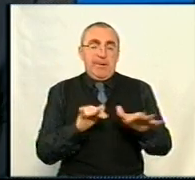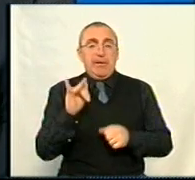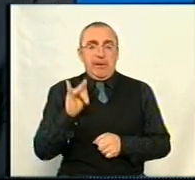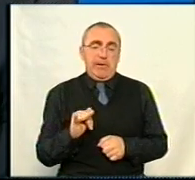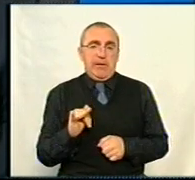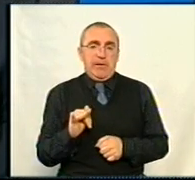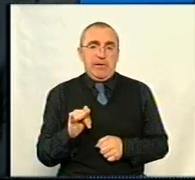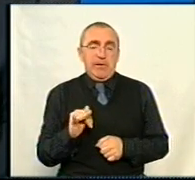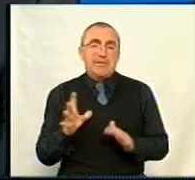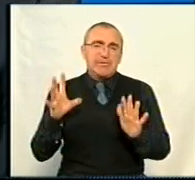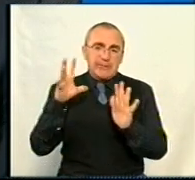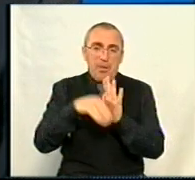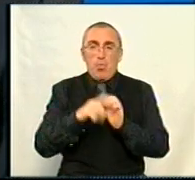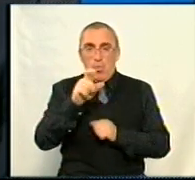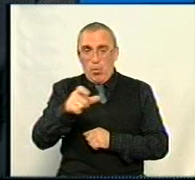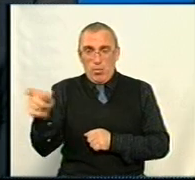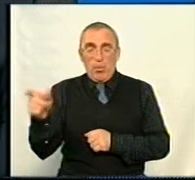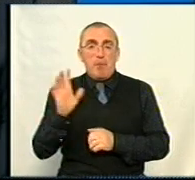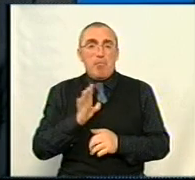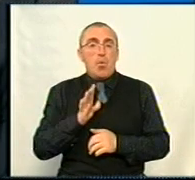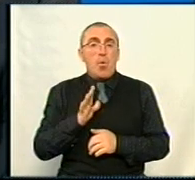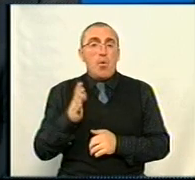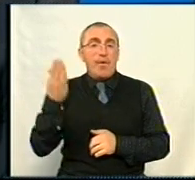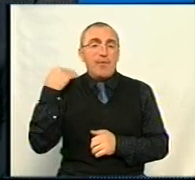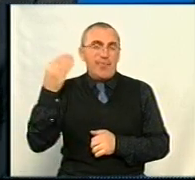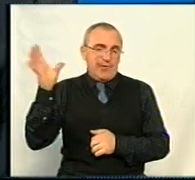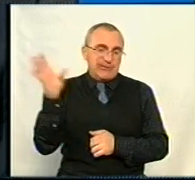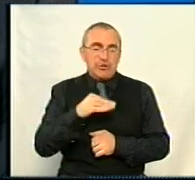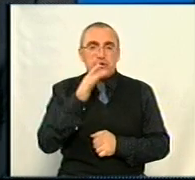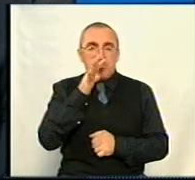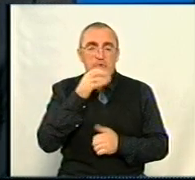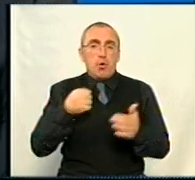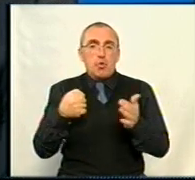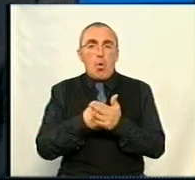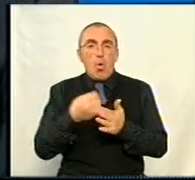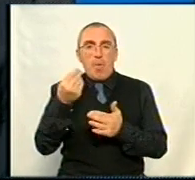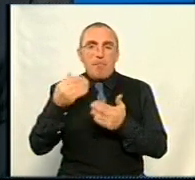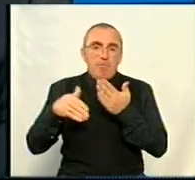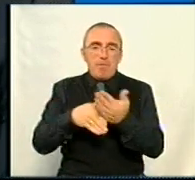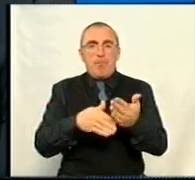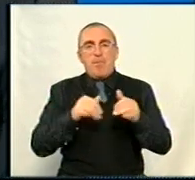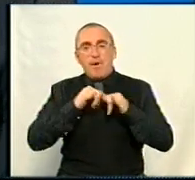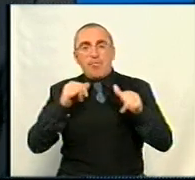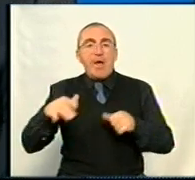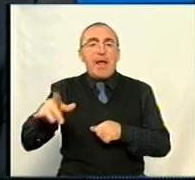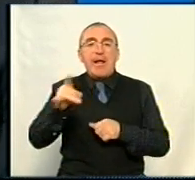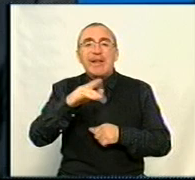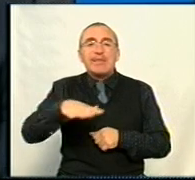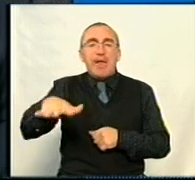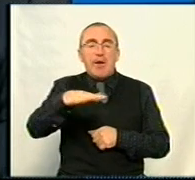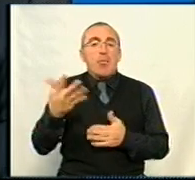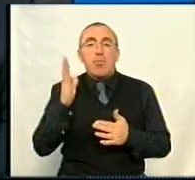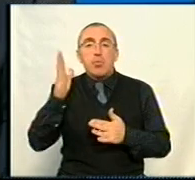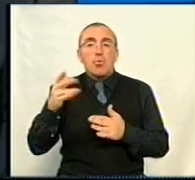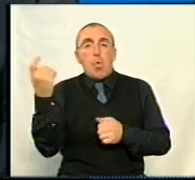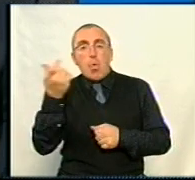залучити їх, як це було у всі часи, до меценатства, до розвитку тих територій, на яких вони